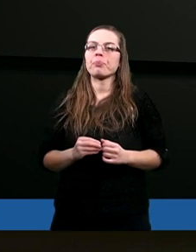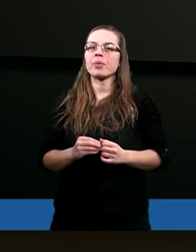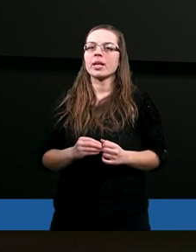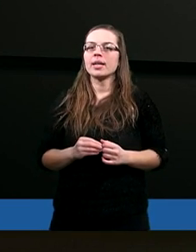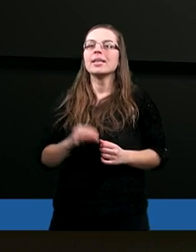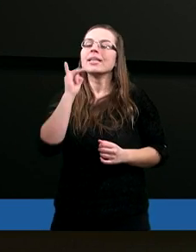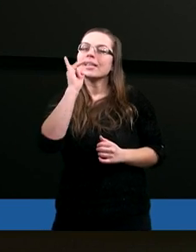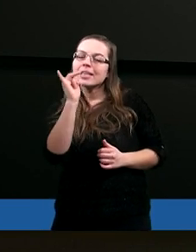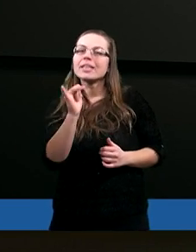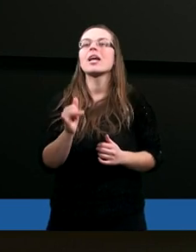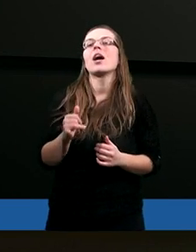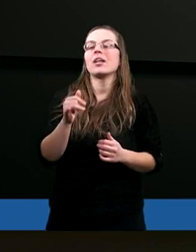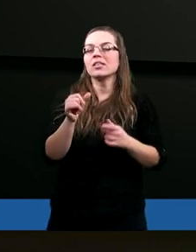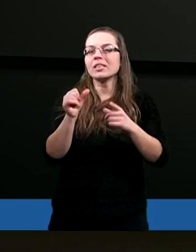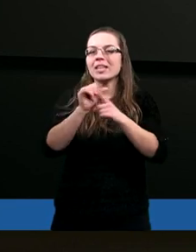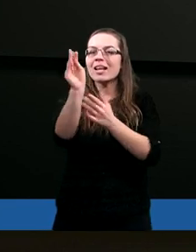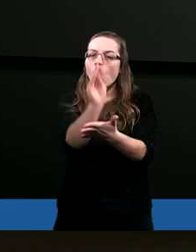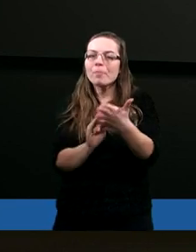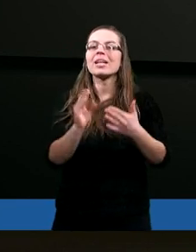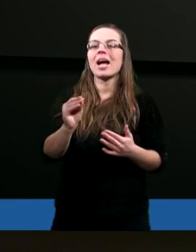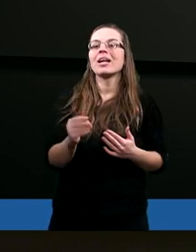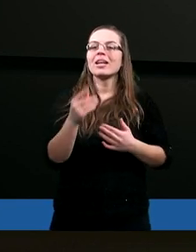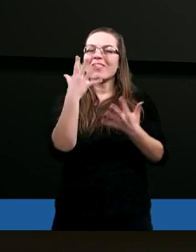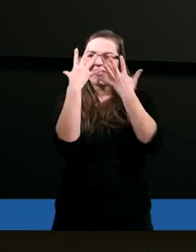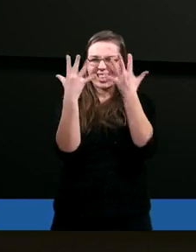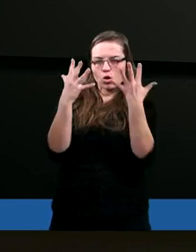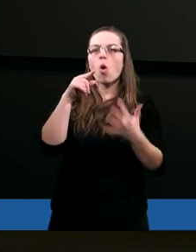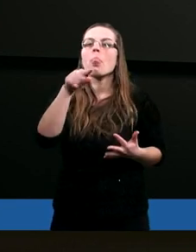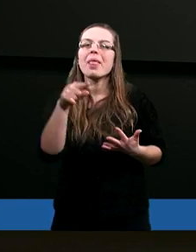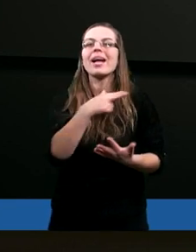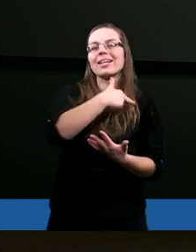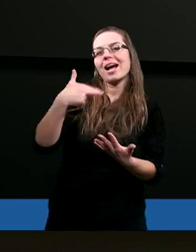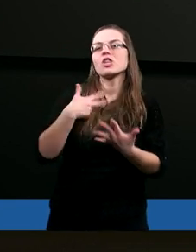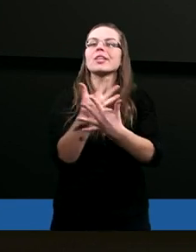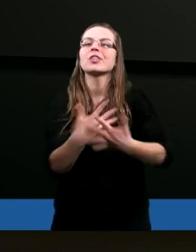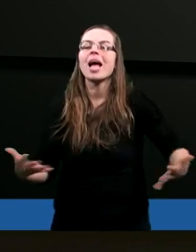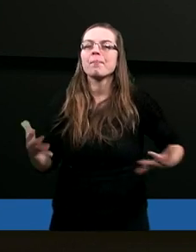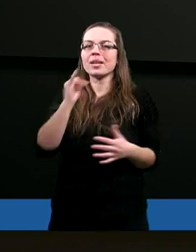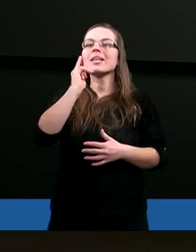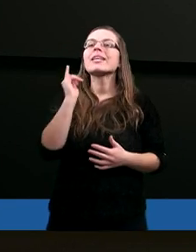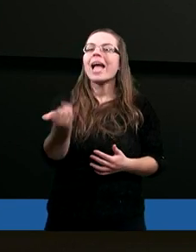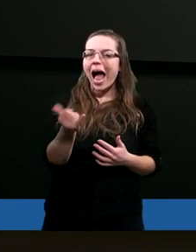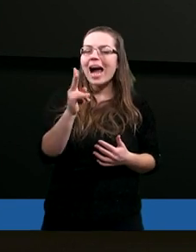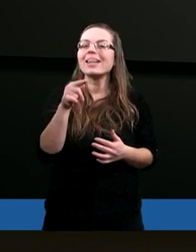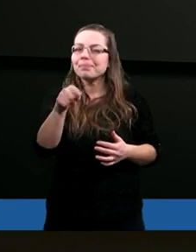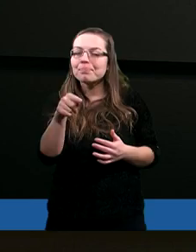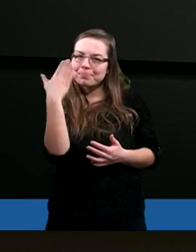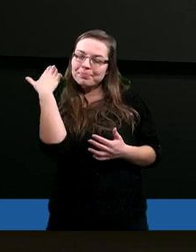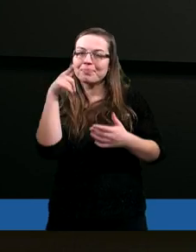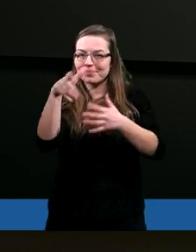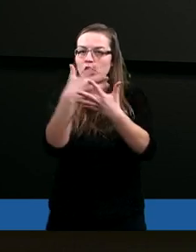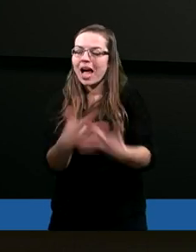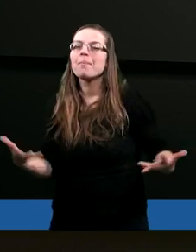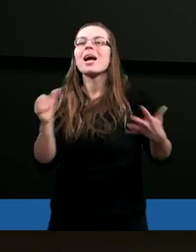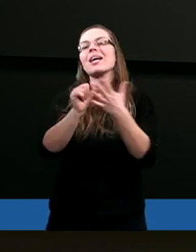i opisany jest wygląd tej naszej ziemi. Jak tam ta